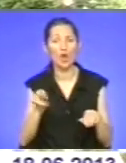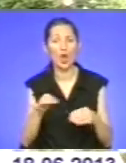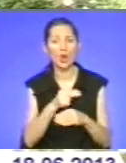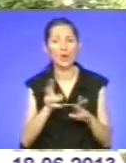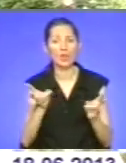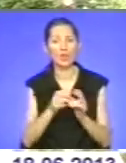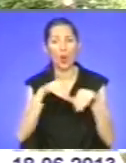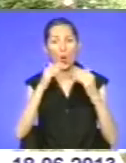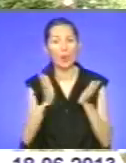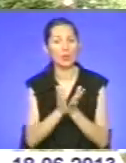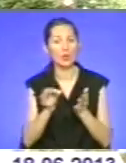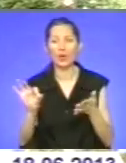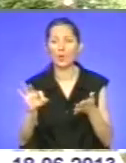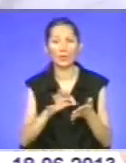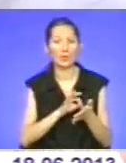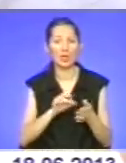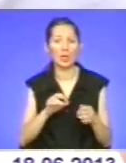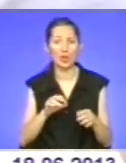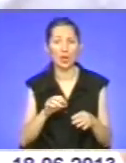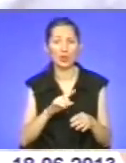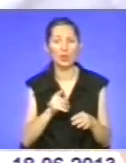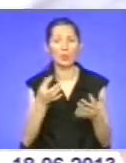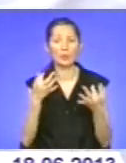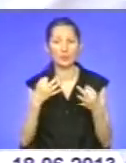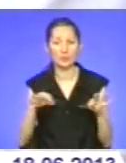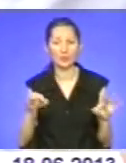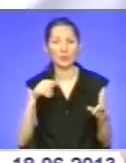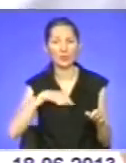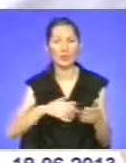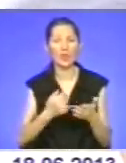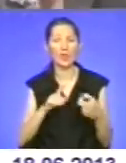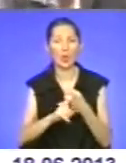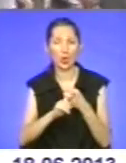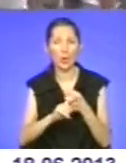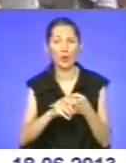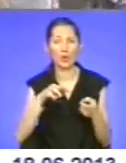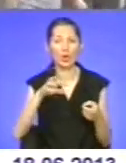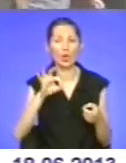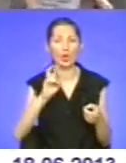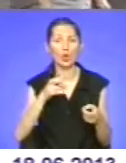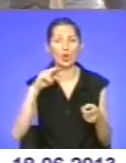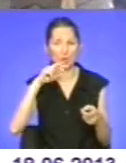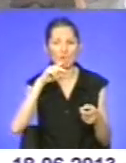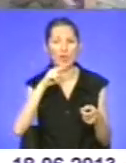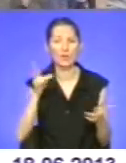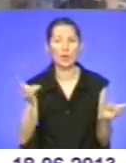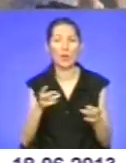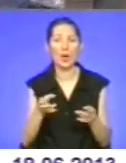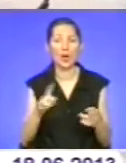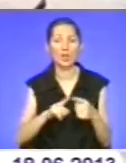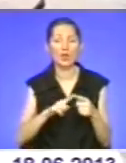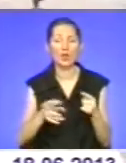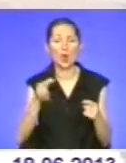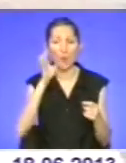починатися негайно. Щоб звільнити організм від мікробів і токсинів, необхідно якомога швидше промити шлунок і кишечник. Для промивання